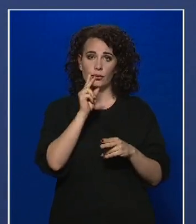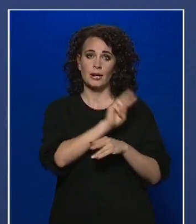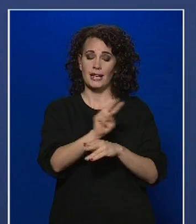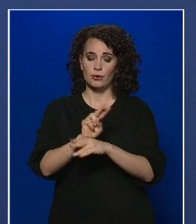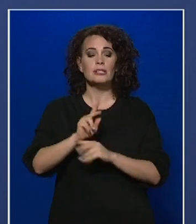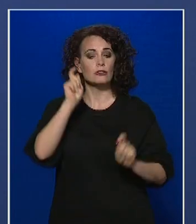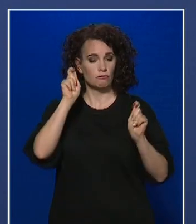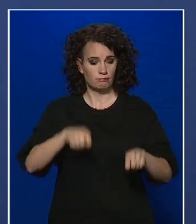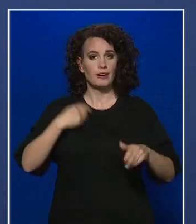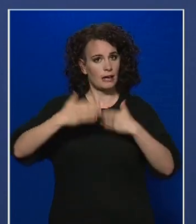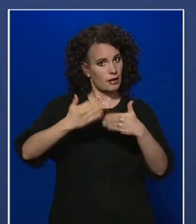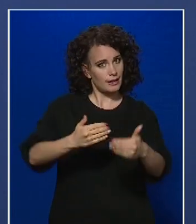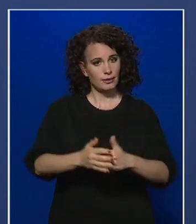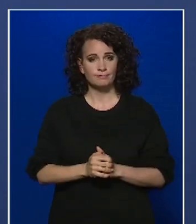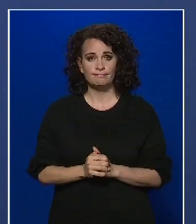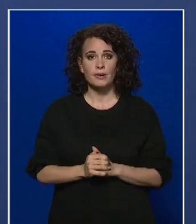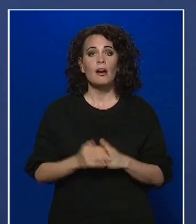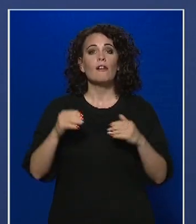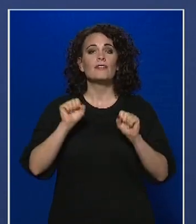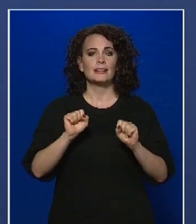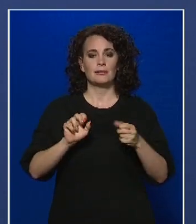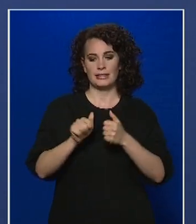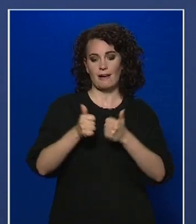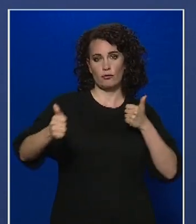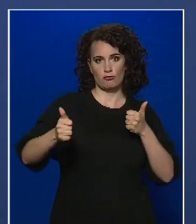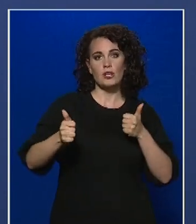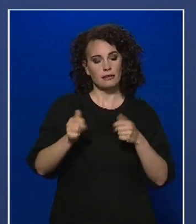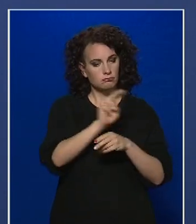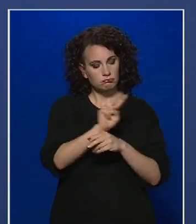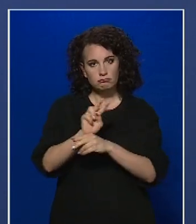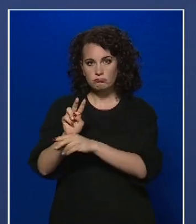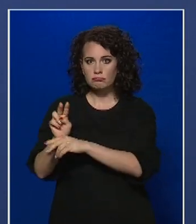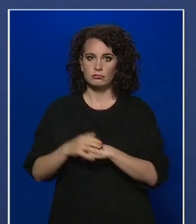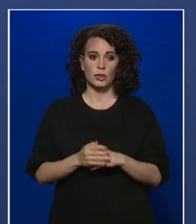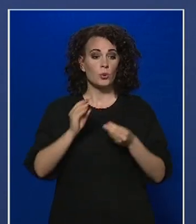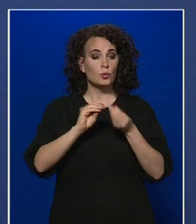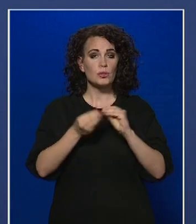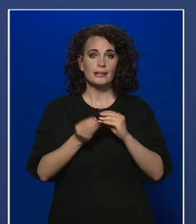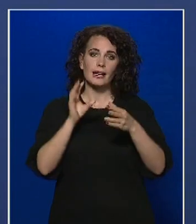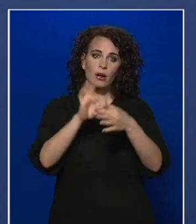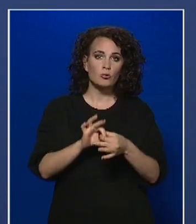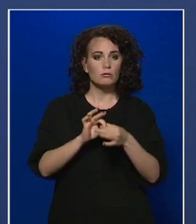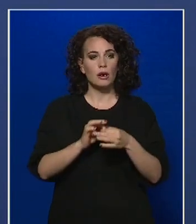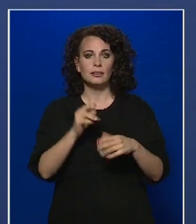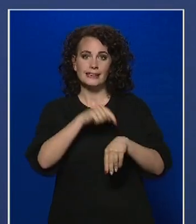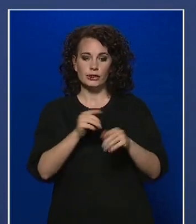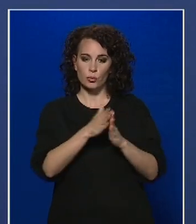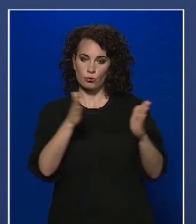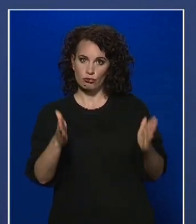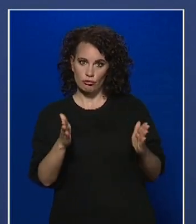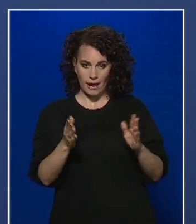végrehajtják. Ellenőrizzük a védelmi távolságtartás betartását, az üzletek tekintetében az idősávok